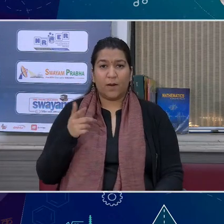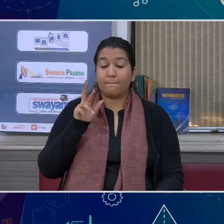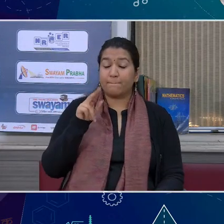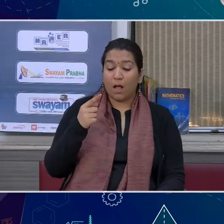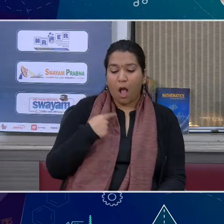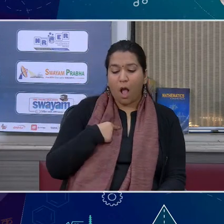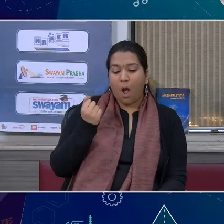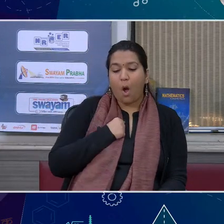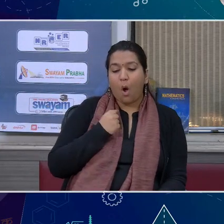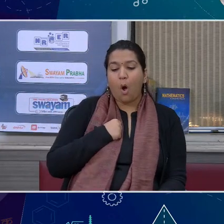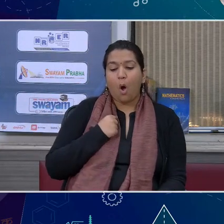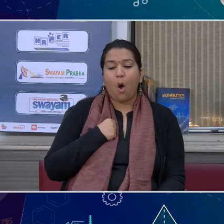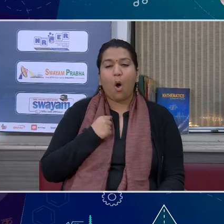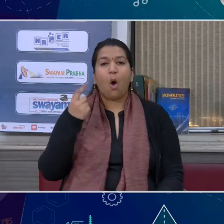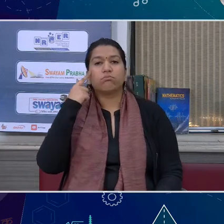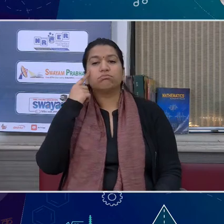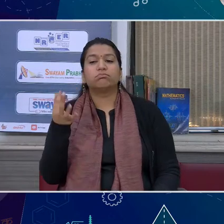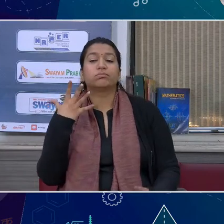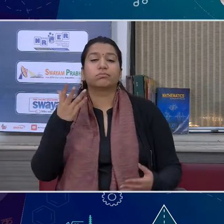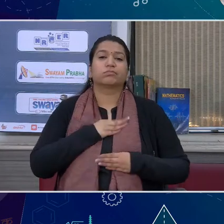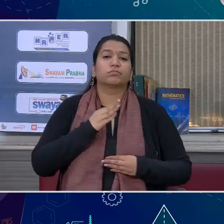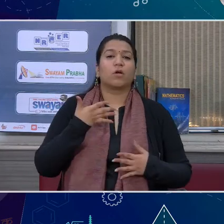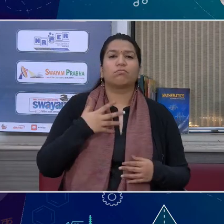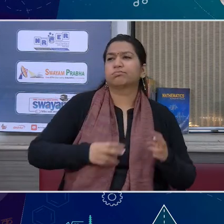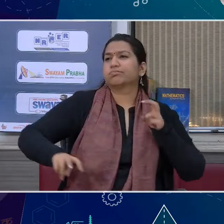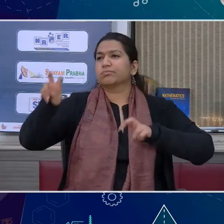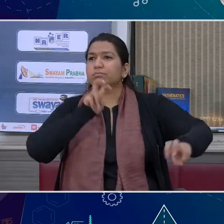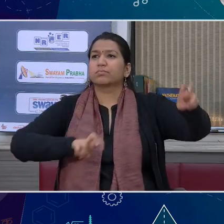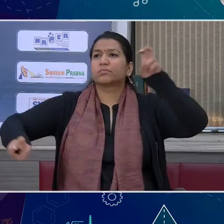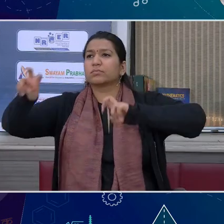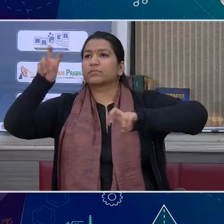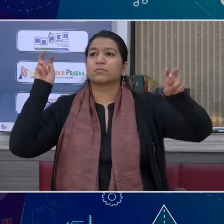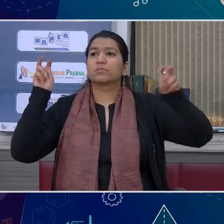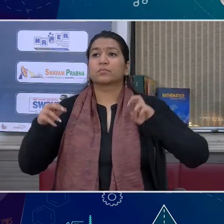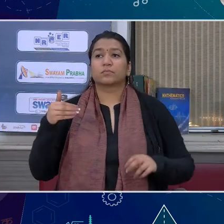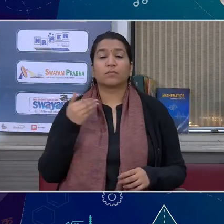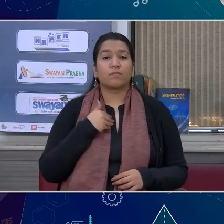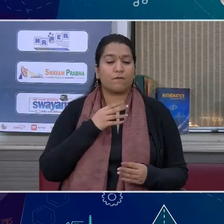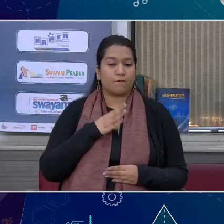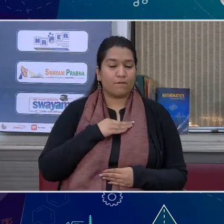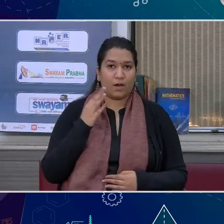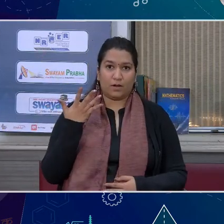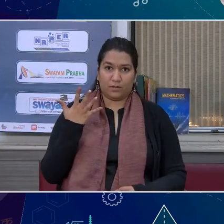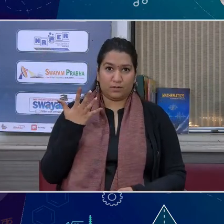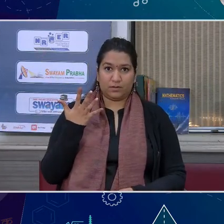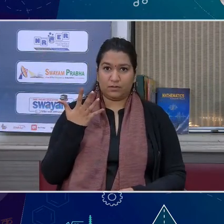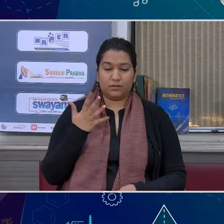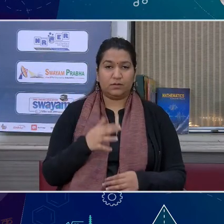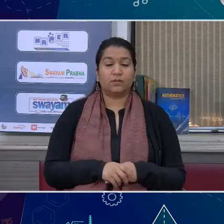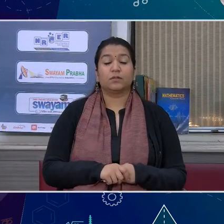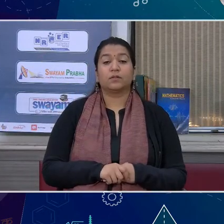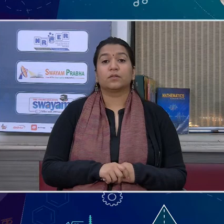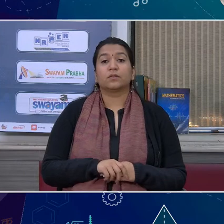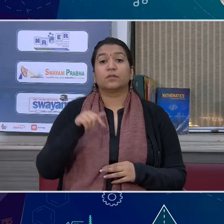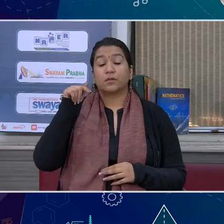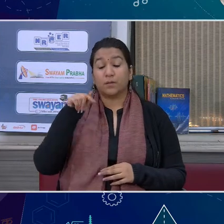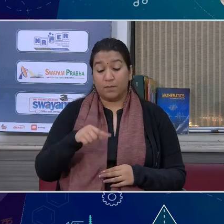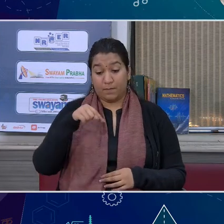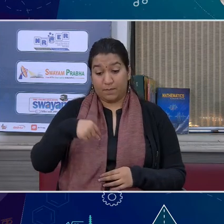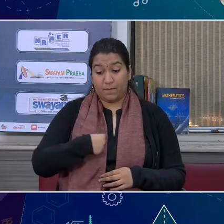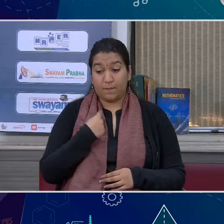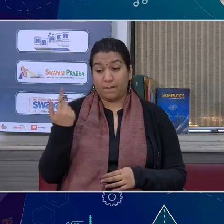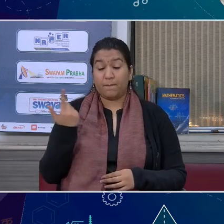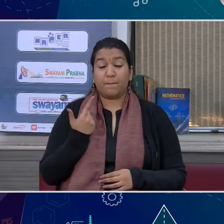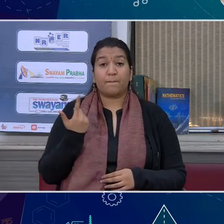दिवाना बिल्कुल निडर होकर चलता है और अभी यहां अभी वहां कैसा च चलता है मैं दिवानों का वेश लिए फिरता हूं मैं